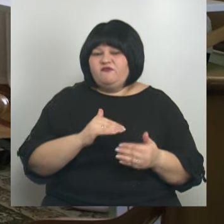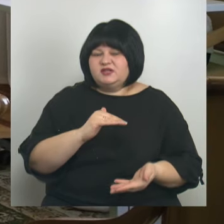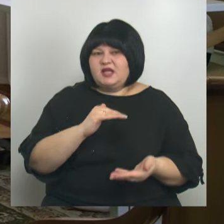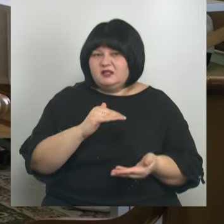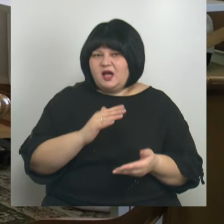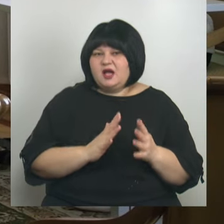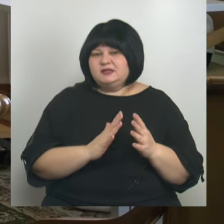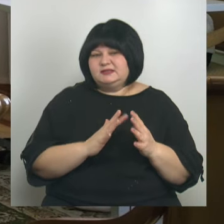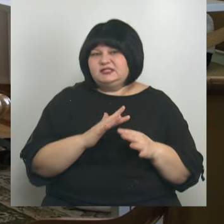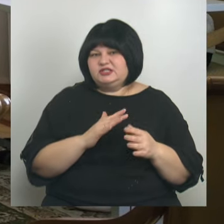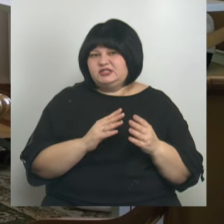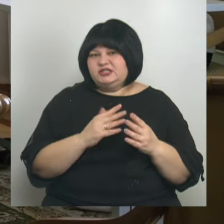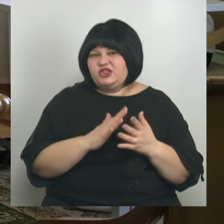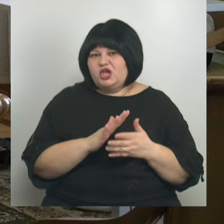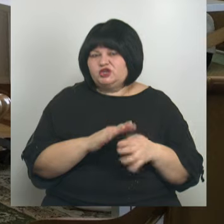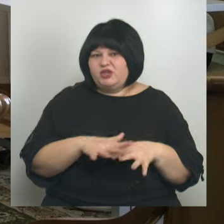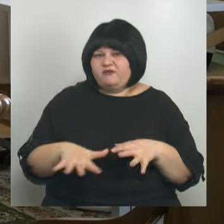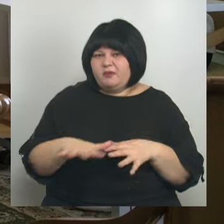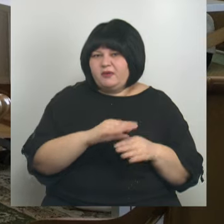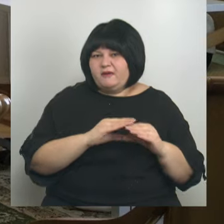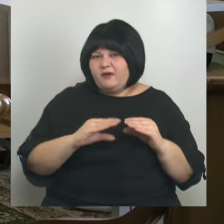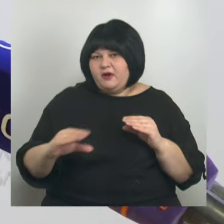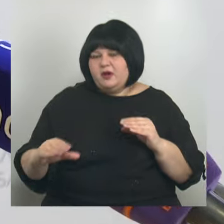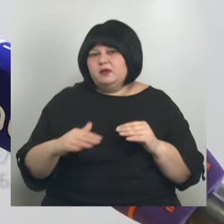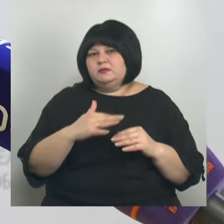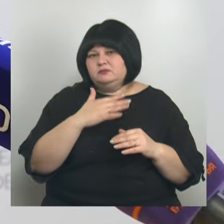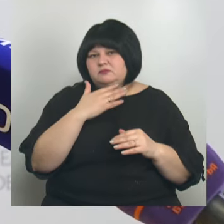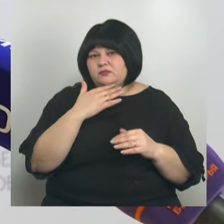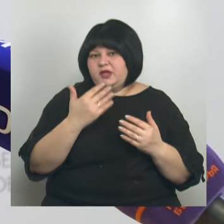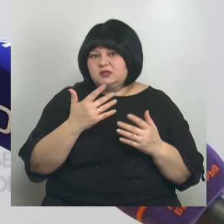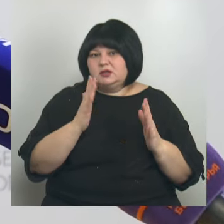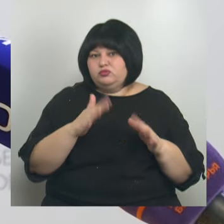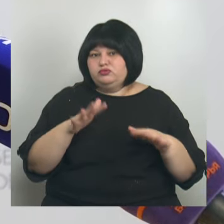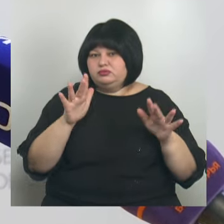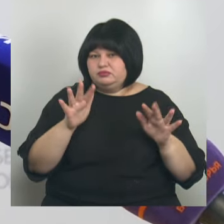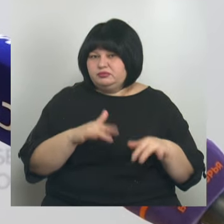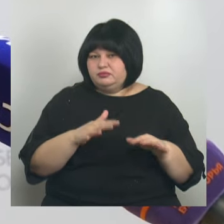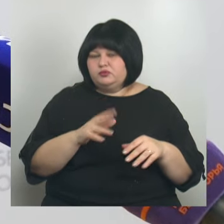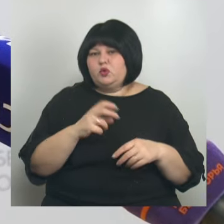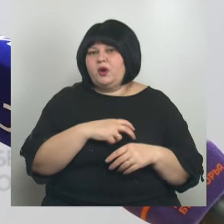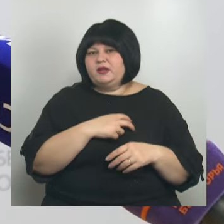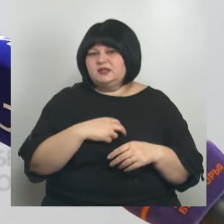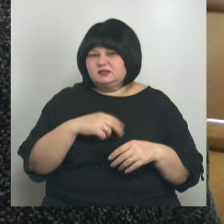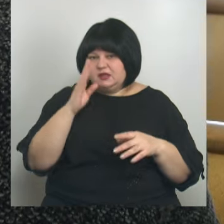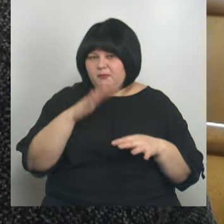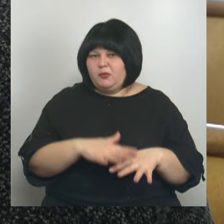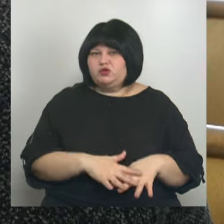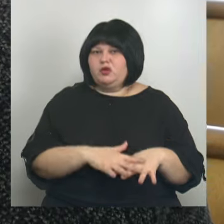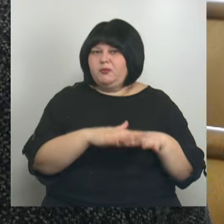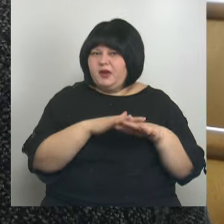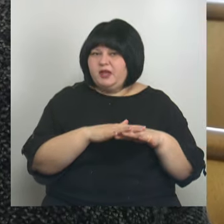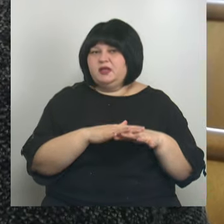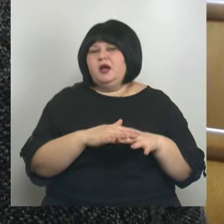содержание в нем воды ниже средних многолетних данных. Если не выпадут обильные осадки, то риски подтопления для объектов